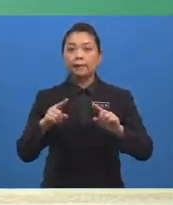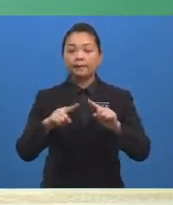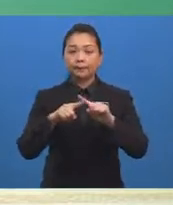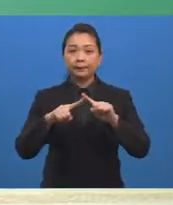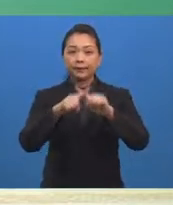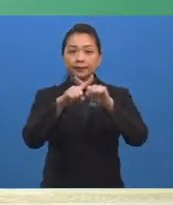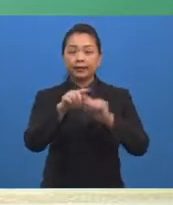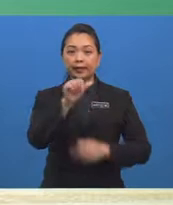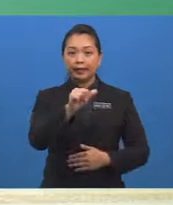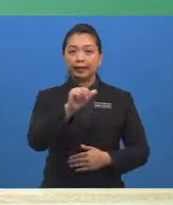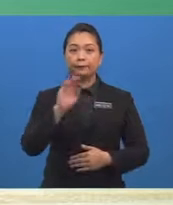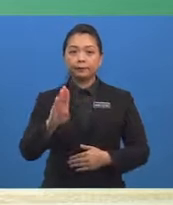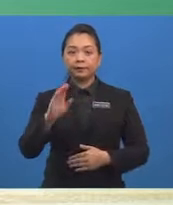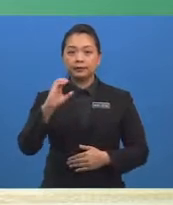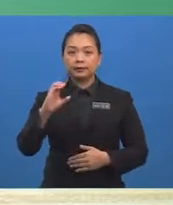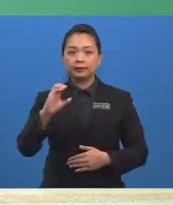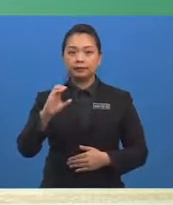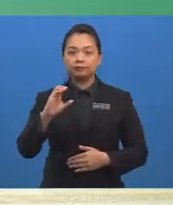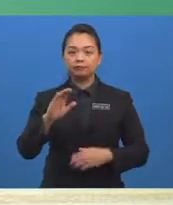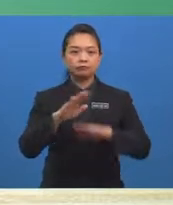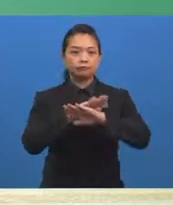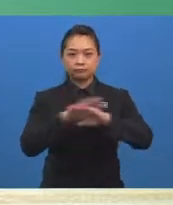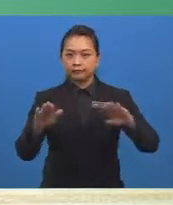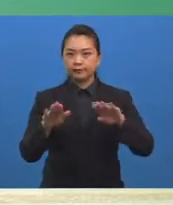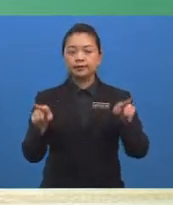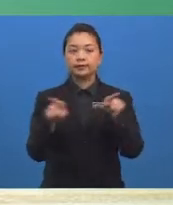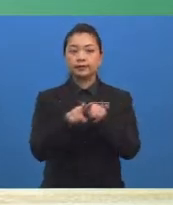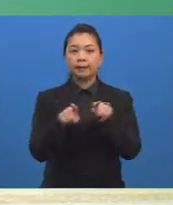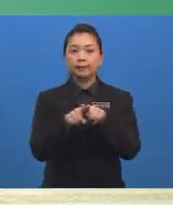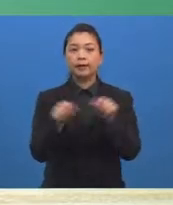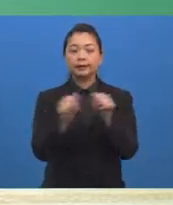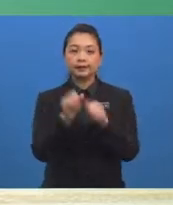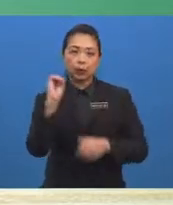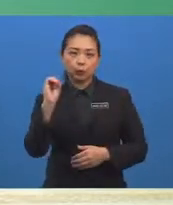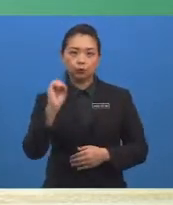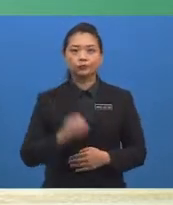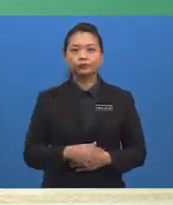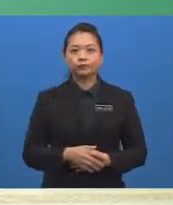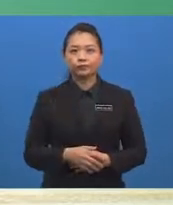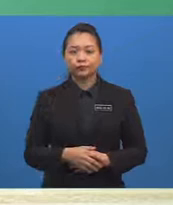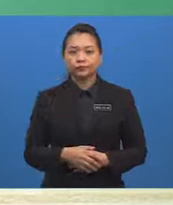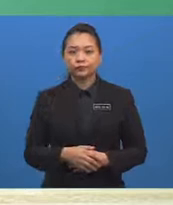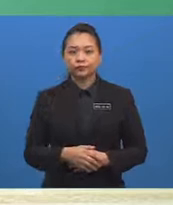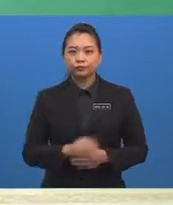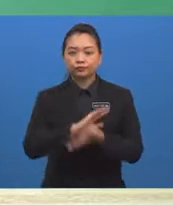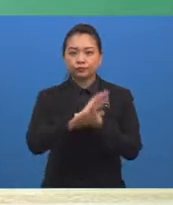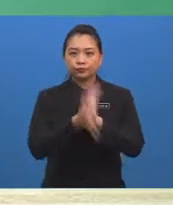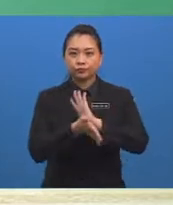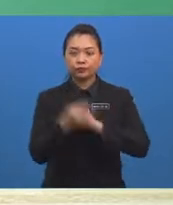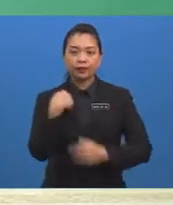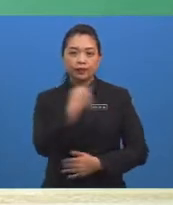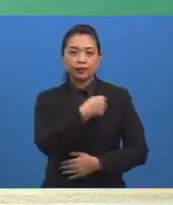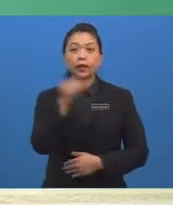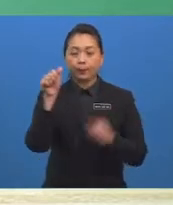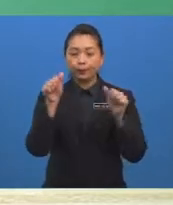serta B dan C tidak bersamaan dengan set kosong Maka kita